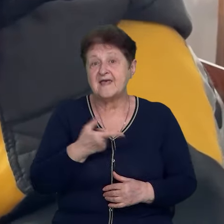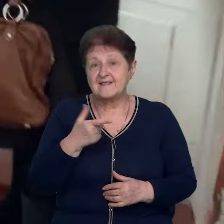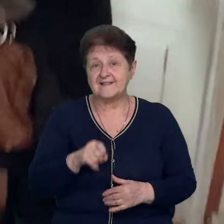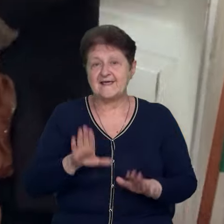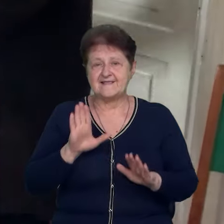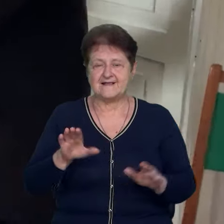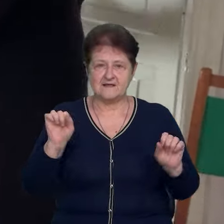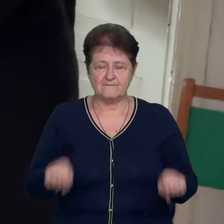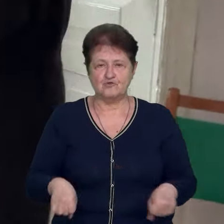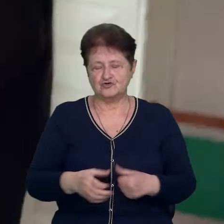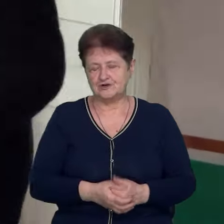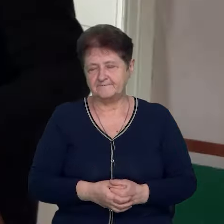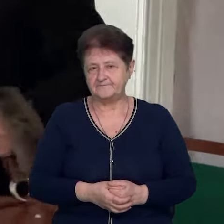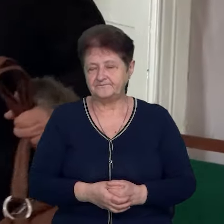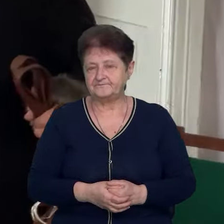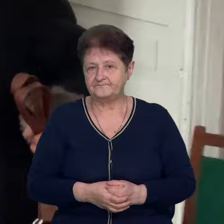можна.